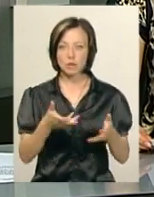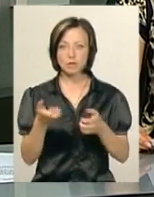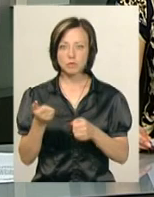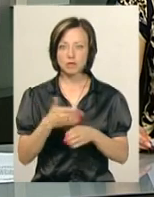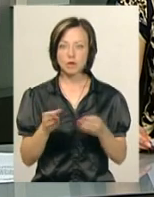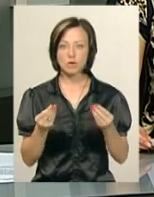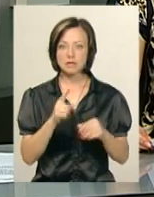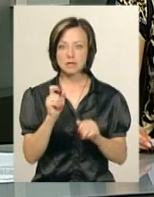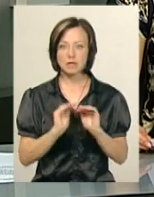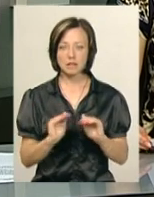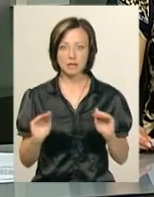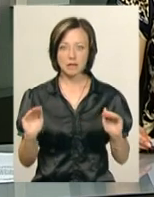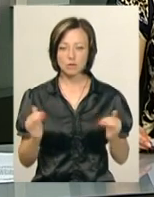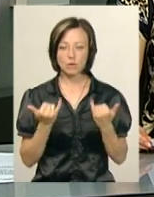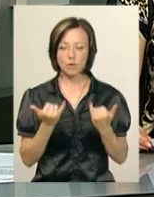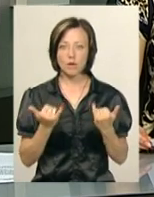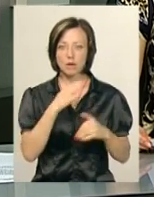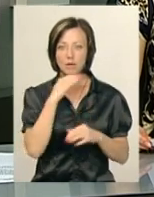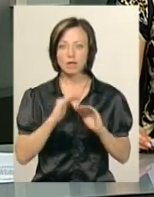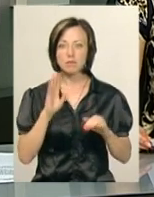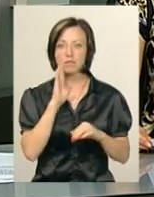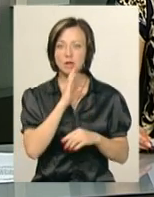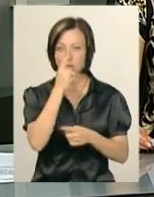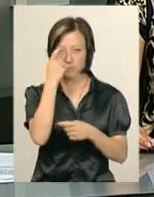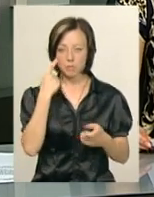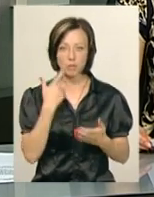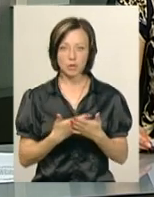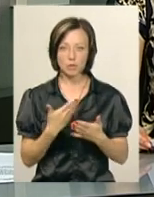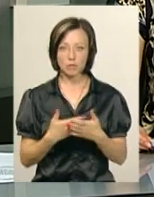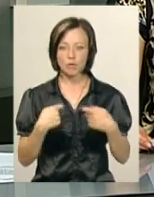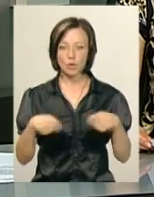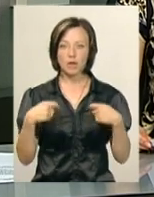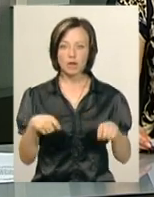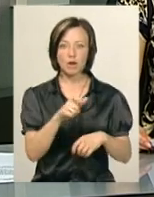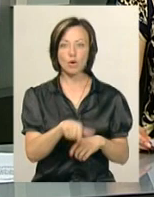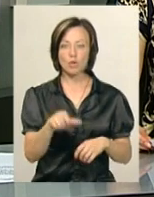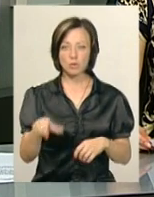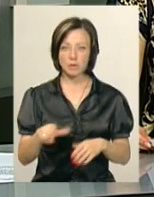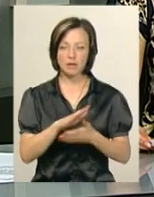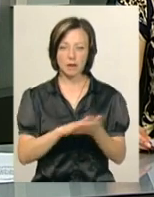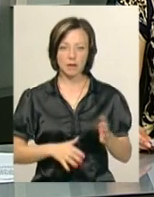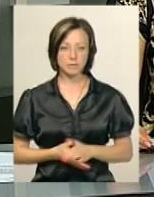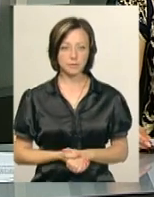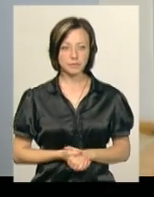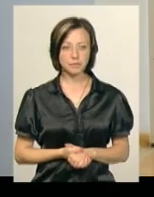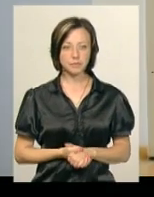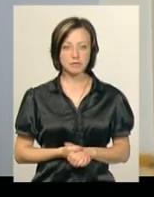частини грошей за дітей. Сьогодні багатодітні матері оголосили про підозру у торгівлі людьми. Надія Драганчук, далі.